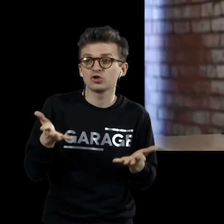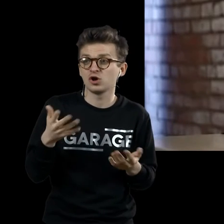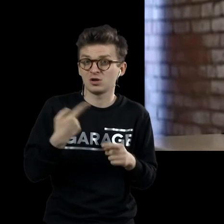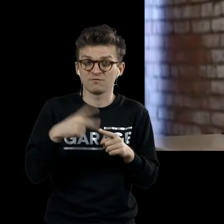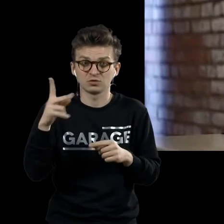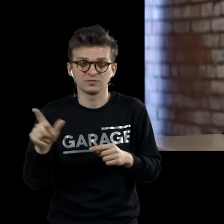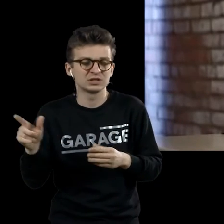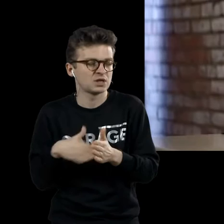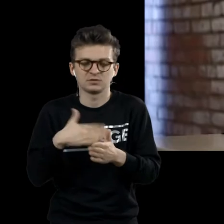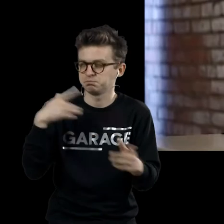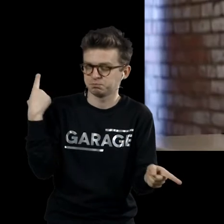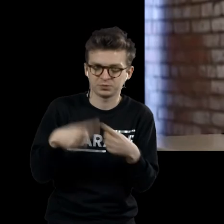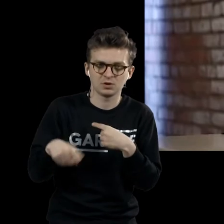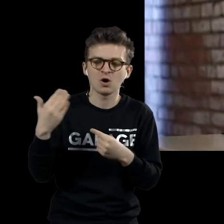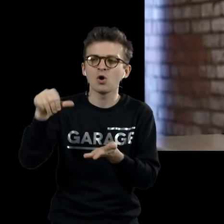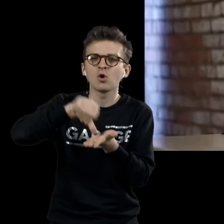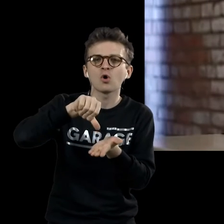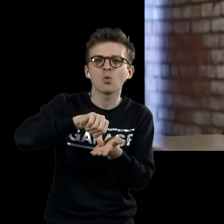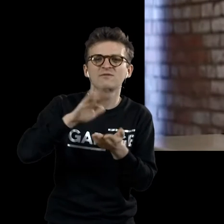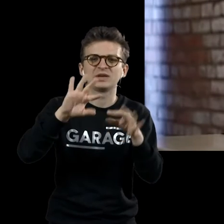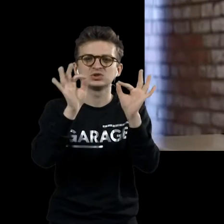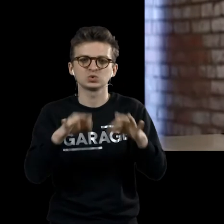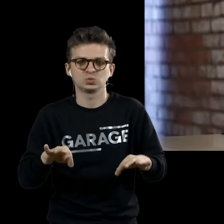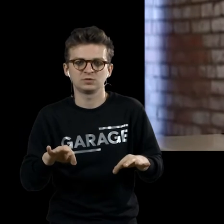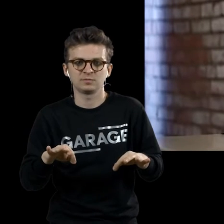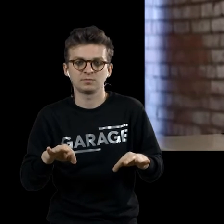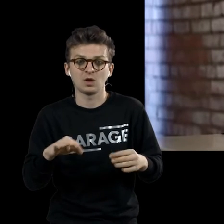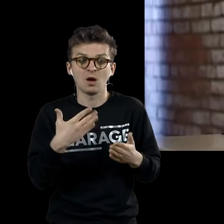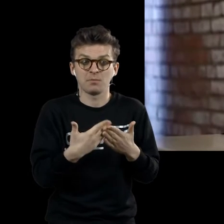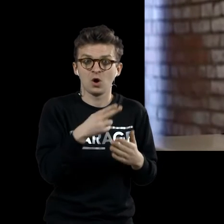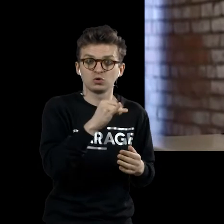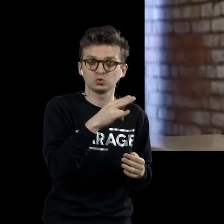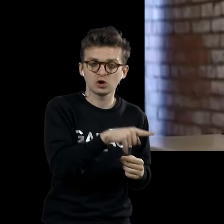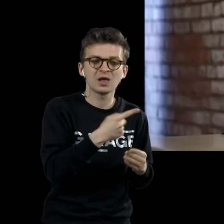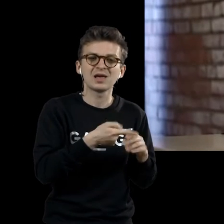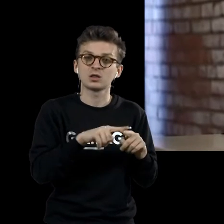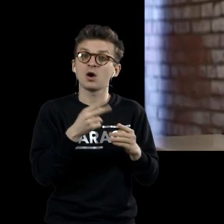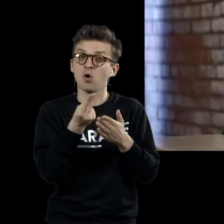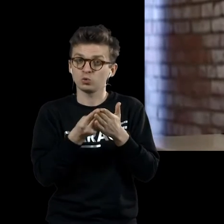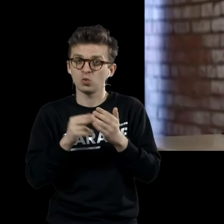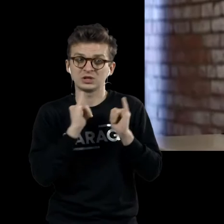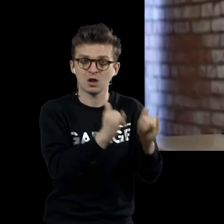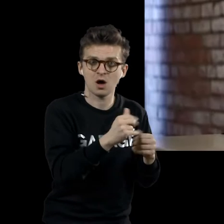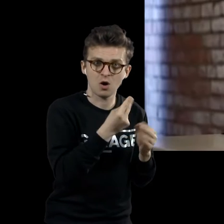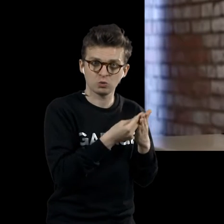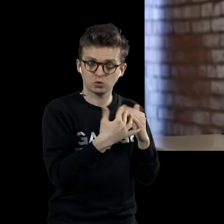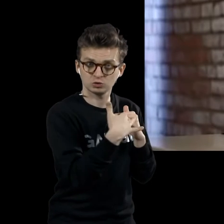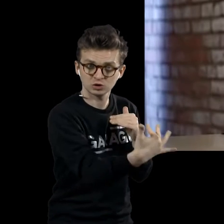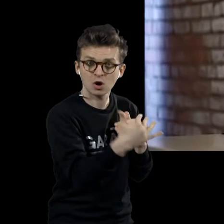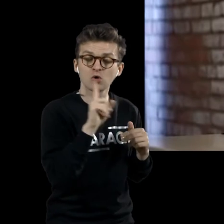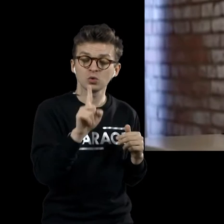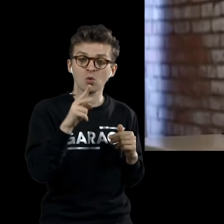абсолютно противоположные роли в истории искусства. Дюшан – это художник для художников. Но Дюшан – это человек, это первый